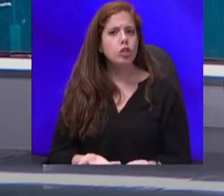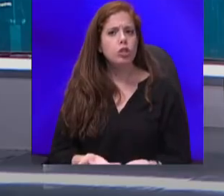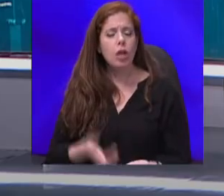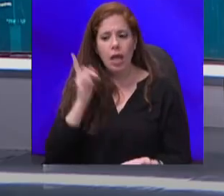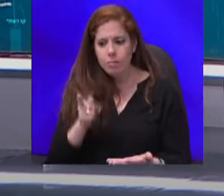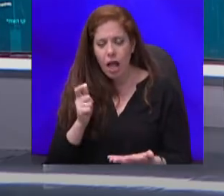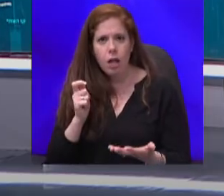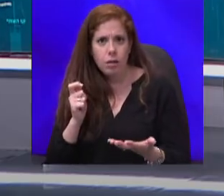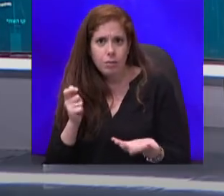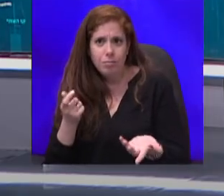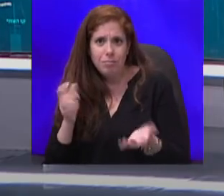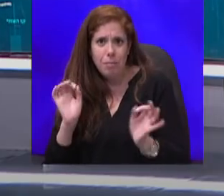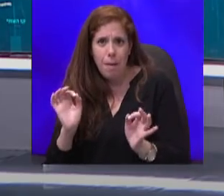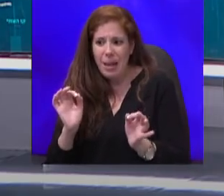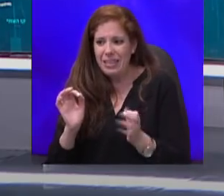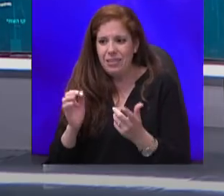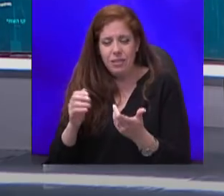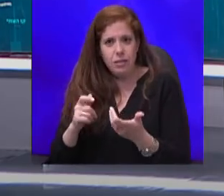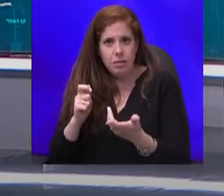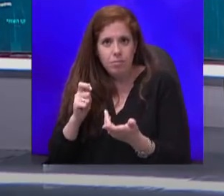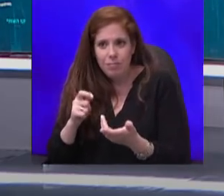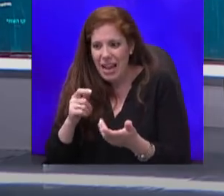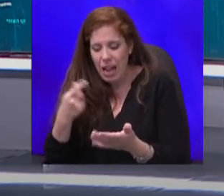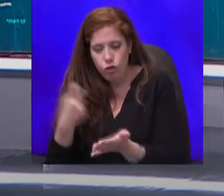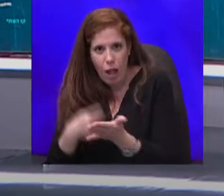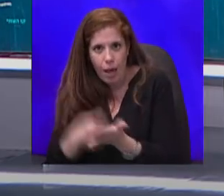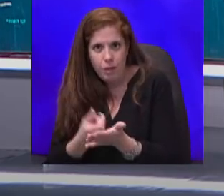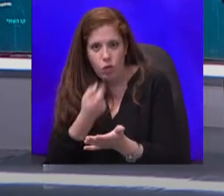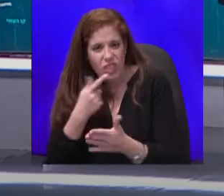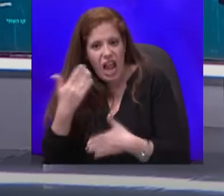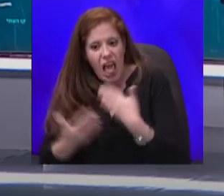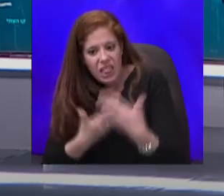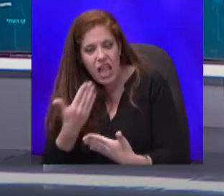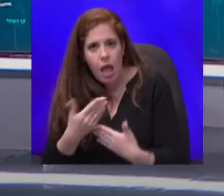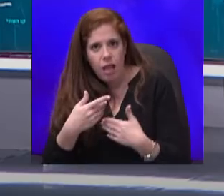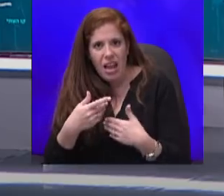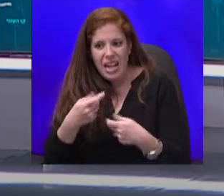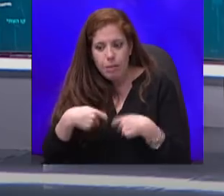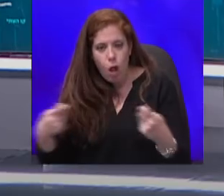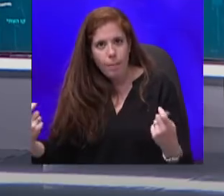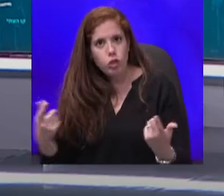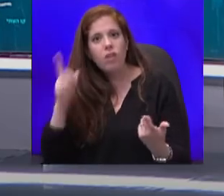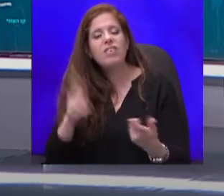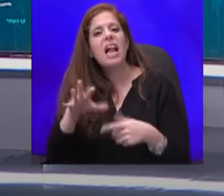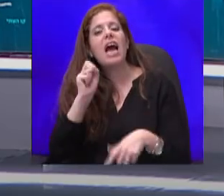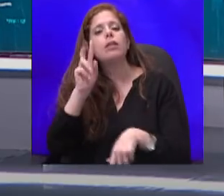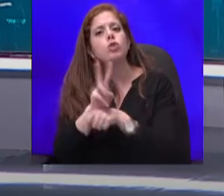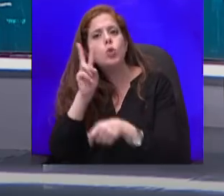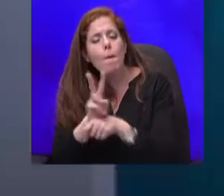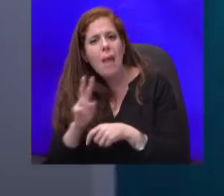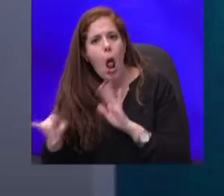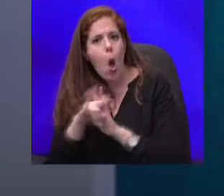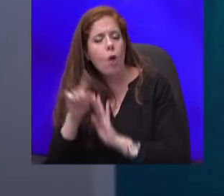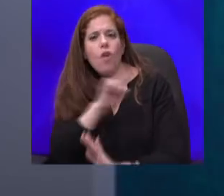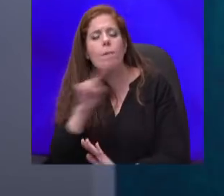גם להניע את גלגלי המשק, וכדי להניע את גלגלי המשק, כדאי שניקח את מי ששומר על החוק, ולא מי שמפר את החוק. רגע, שנייה, אבל אתה